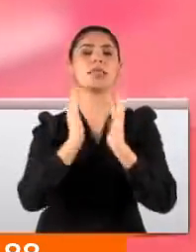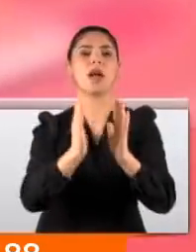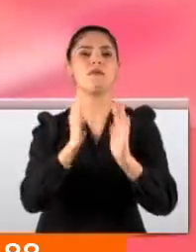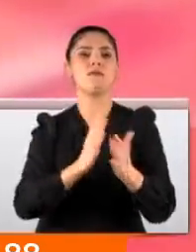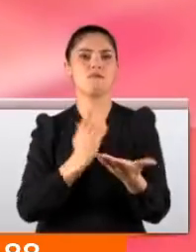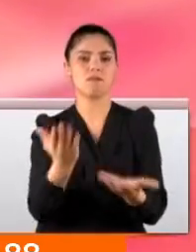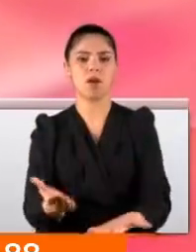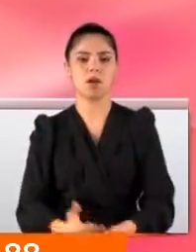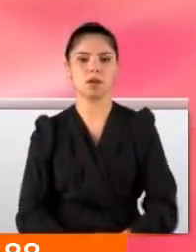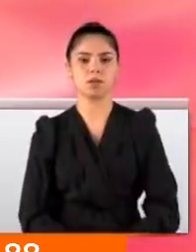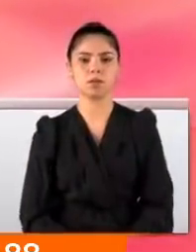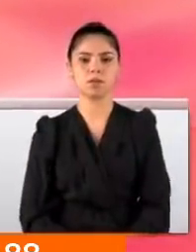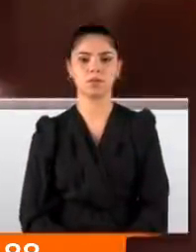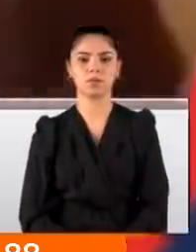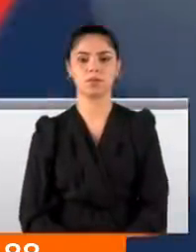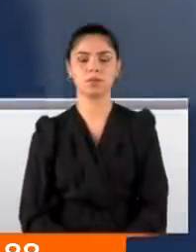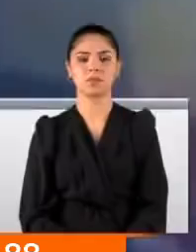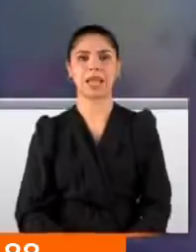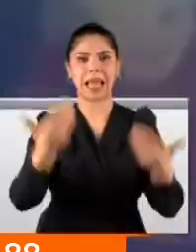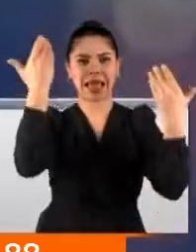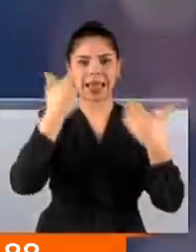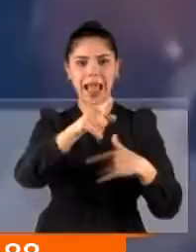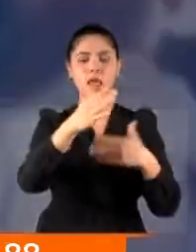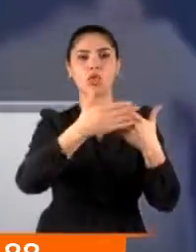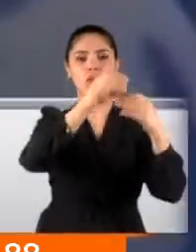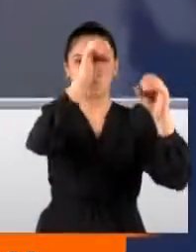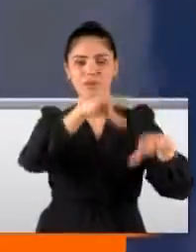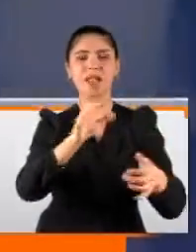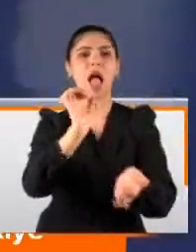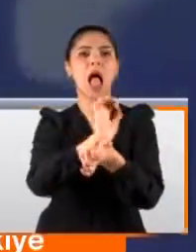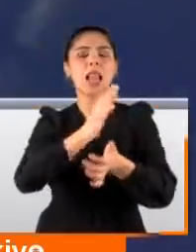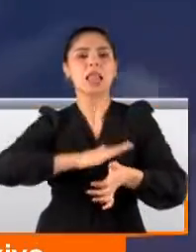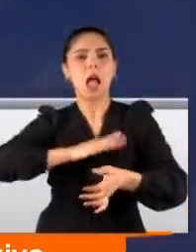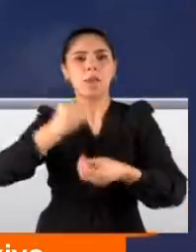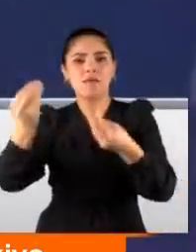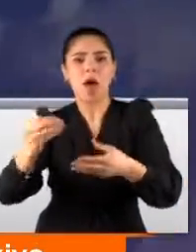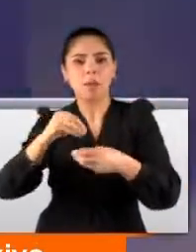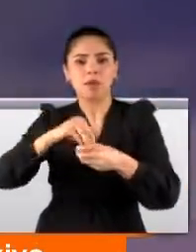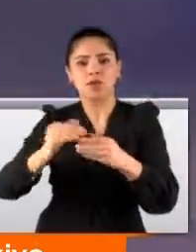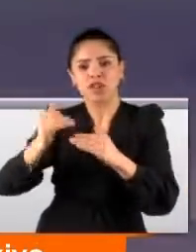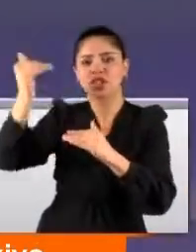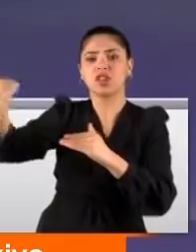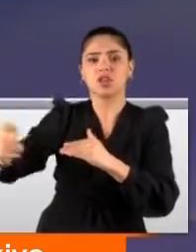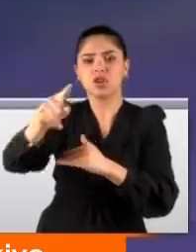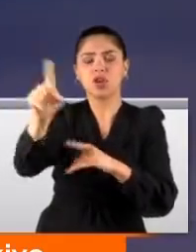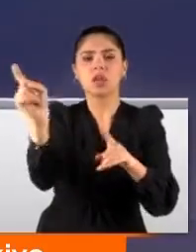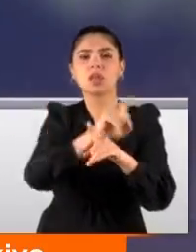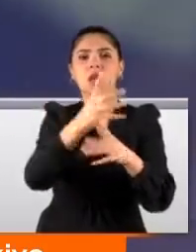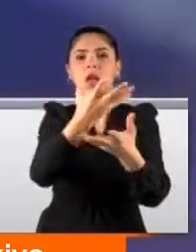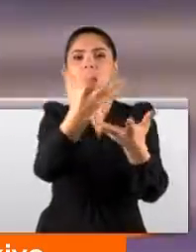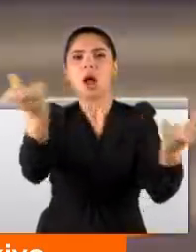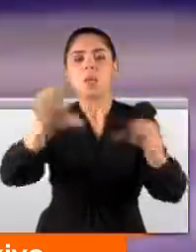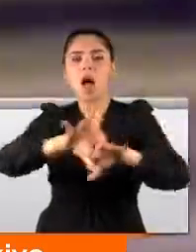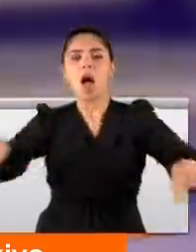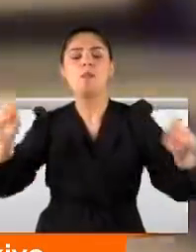Abi polisi arayın, polisi arayın. Gelin düğünü bırakıp aileleri sakinleştirmek için dışarıya koştu. Ancak öfkeli kalabalığı